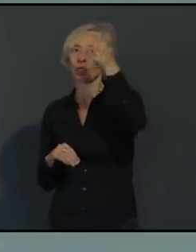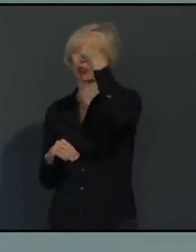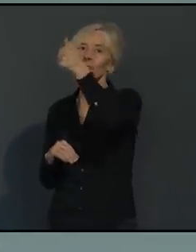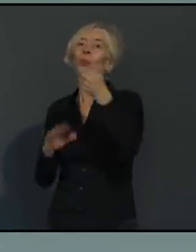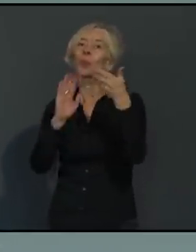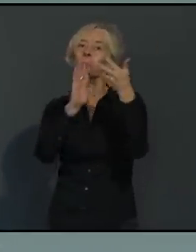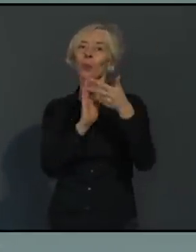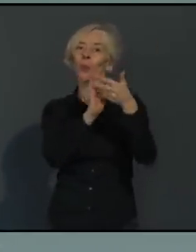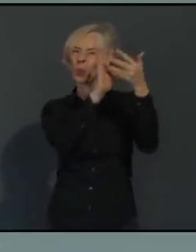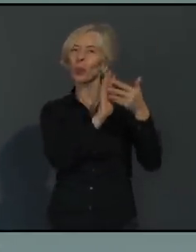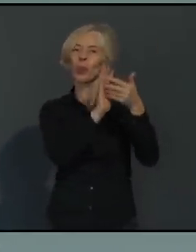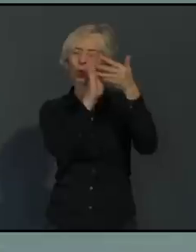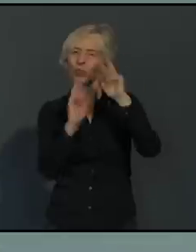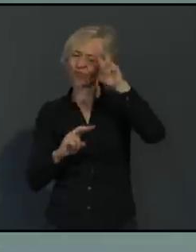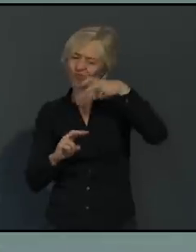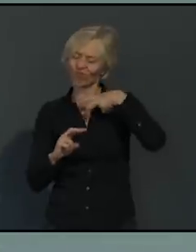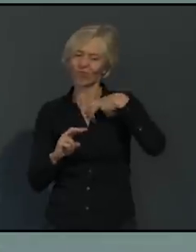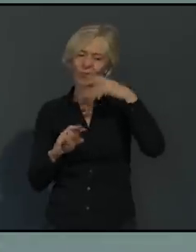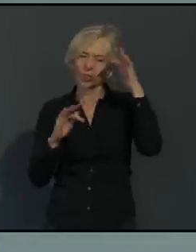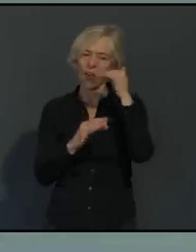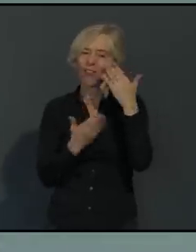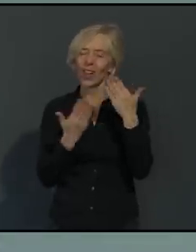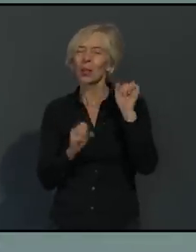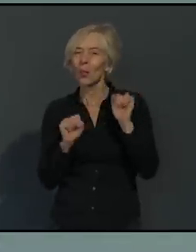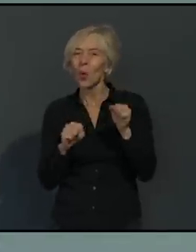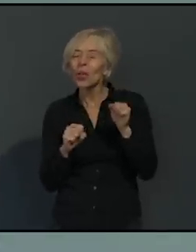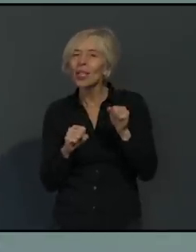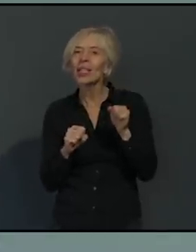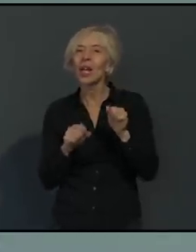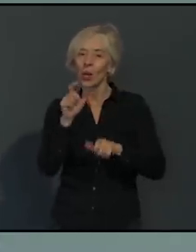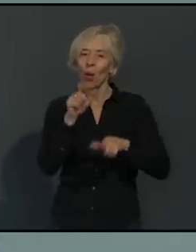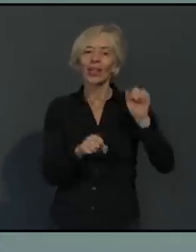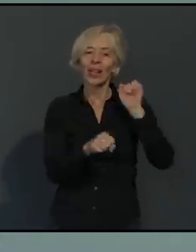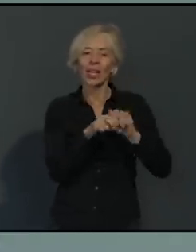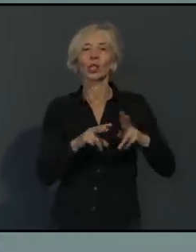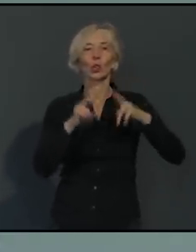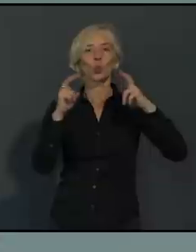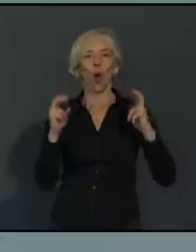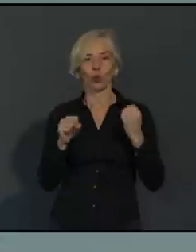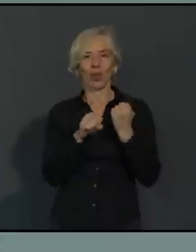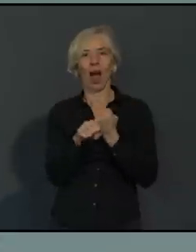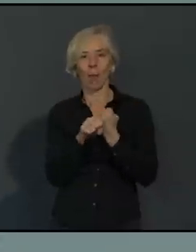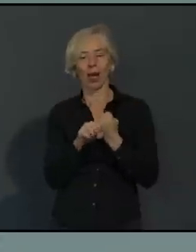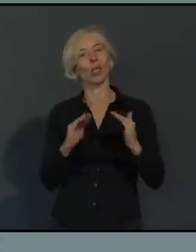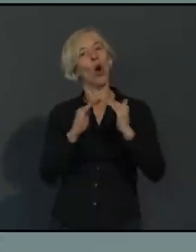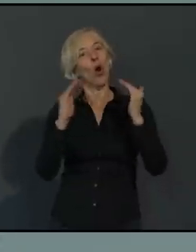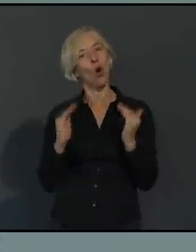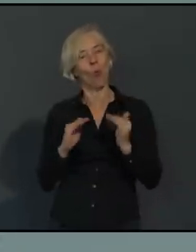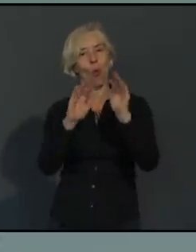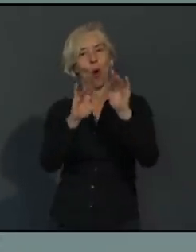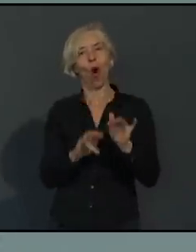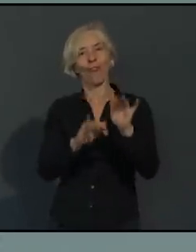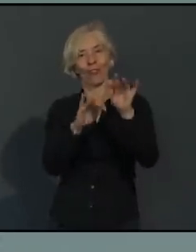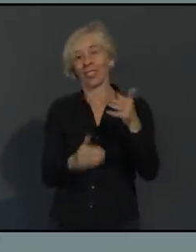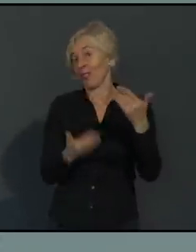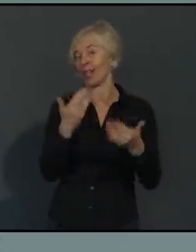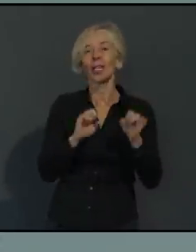Arbeitnehmerinnen und Arbeitnehmern auch vermehrt Homeoffice-Möglichkeiten angeboten werden können, wo das natürlich auch möglich ist. Es